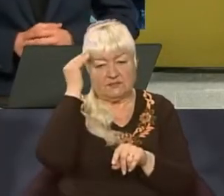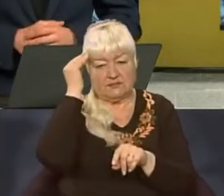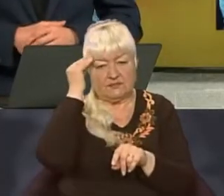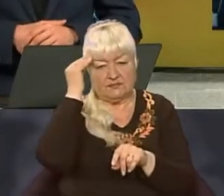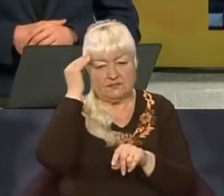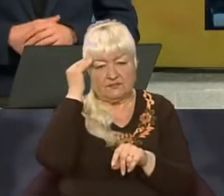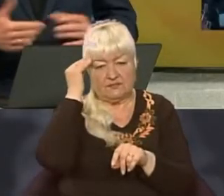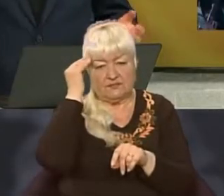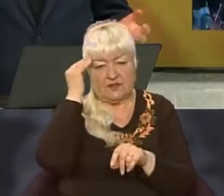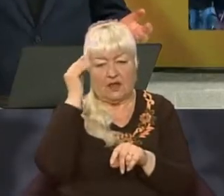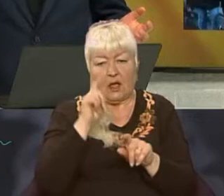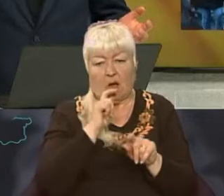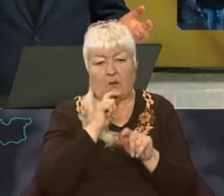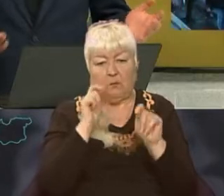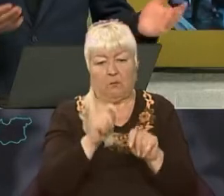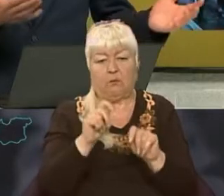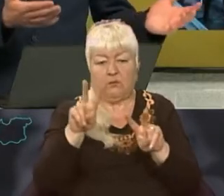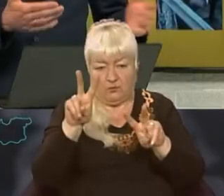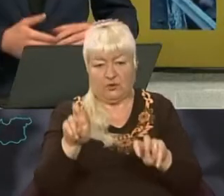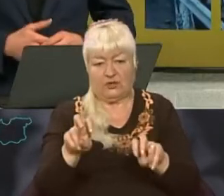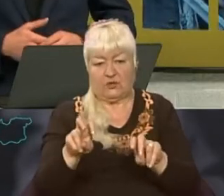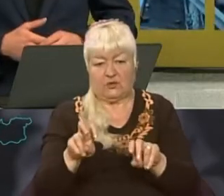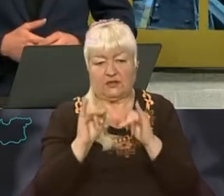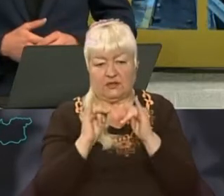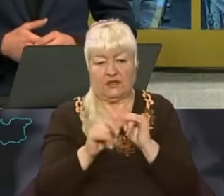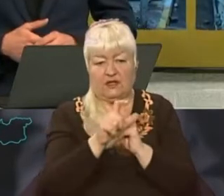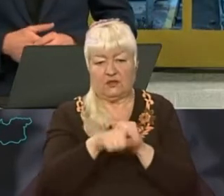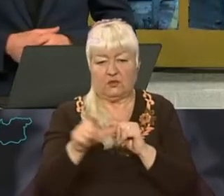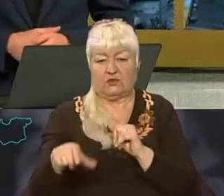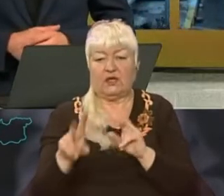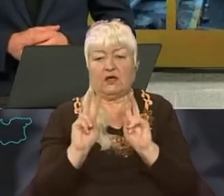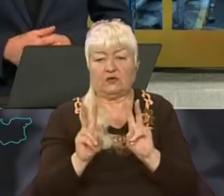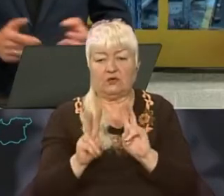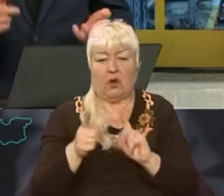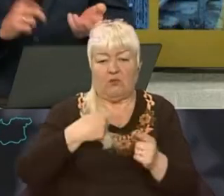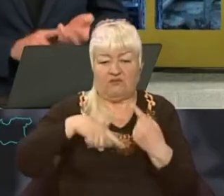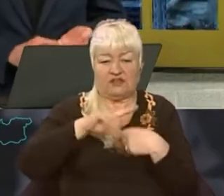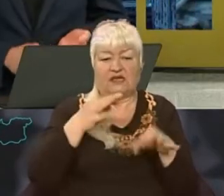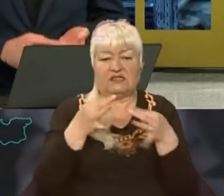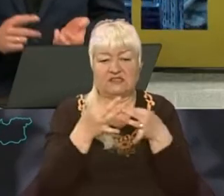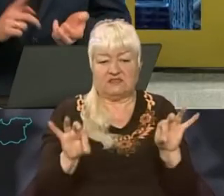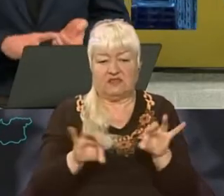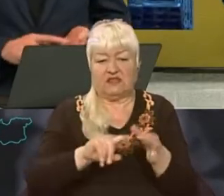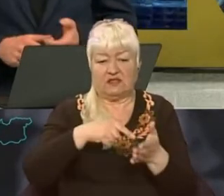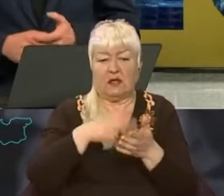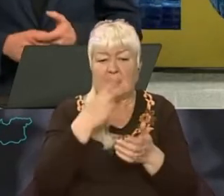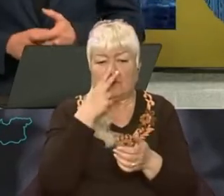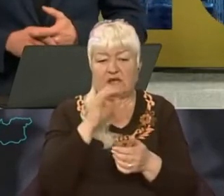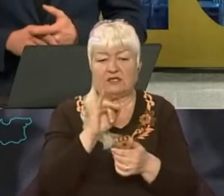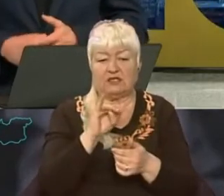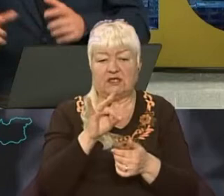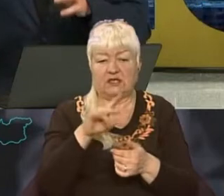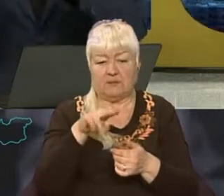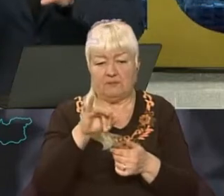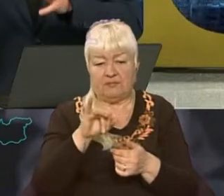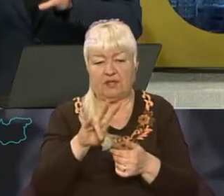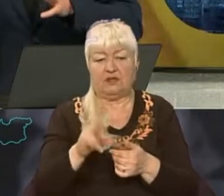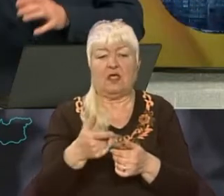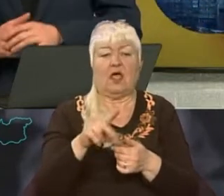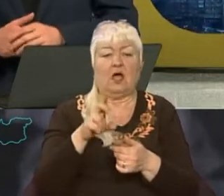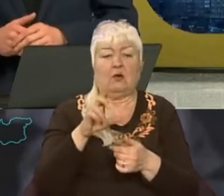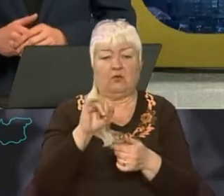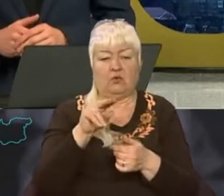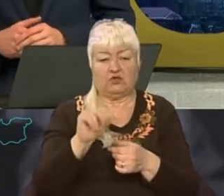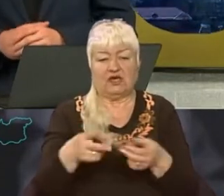подарунки в лапках для мешканців, які, зокрема, повертаються в звільнені міста, ми це бачили в Ірпіні, в Бучі, в інших містах,